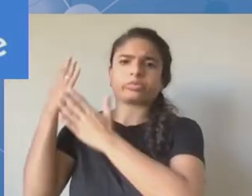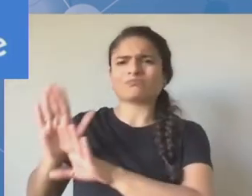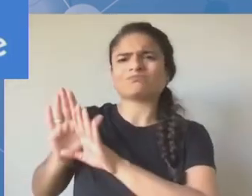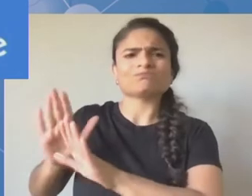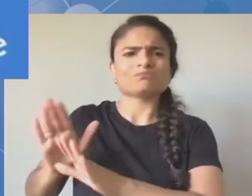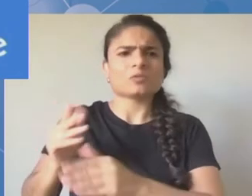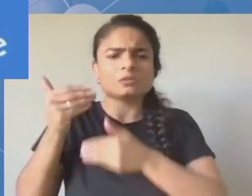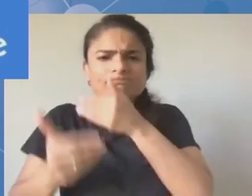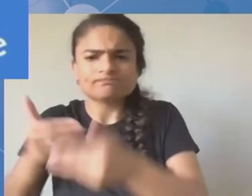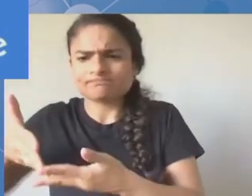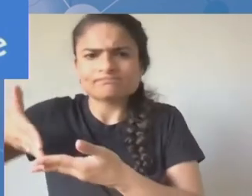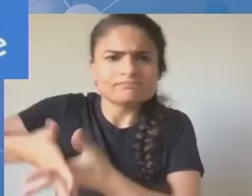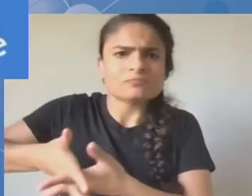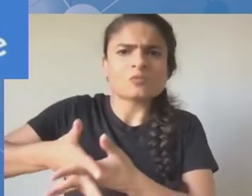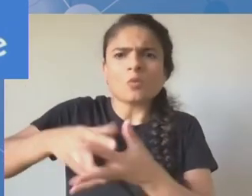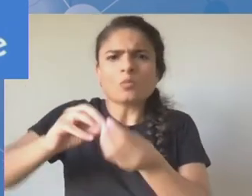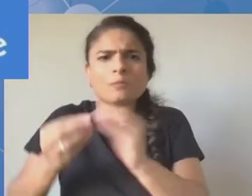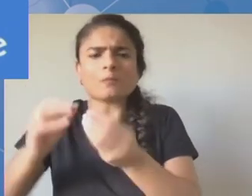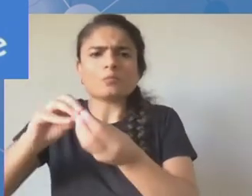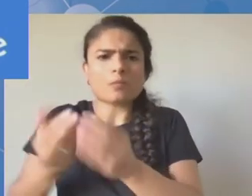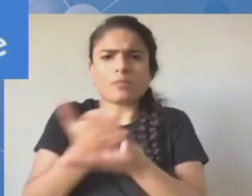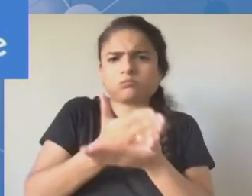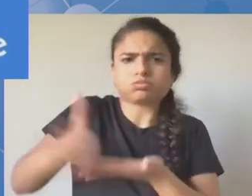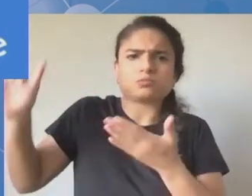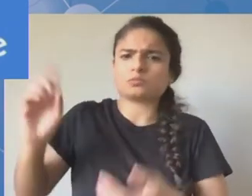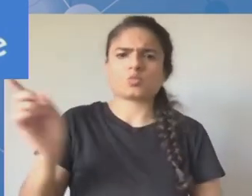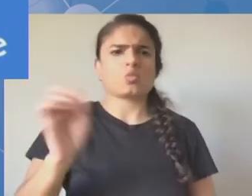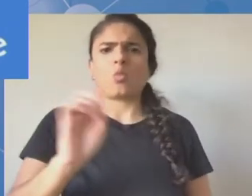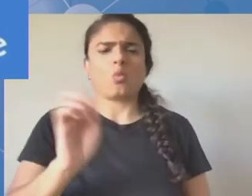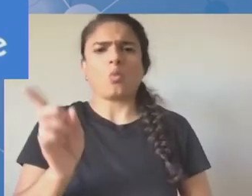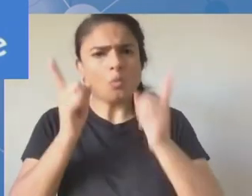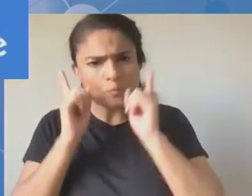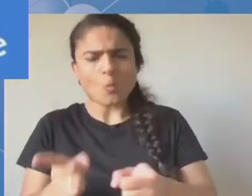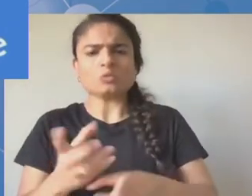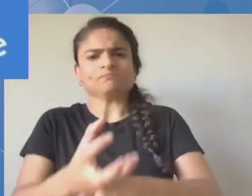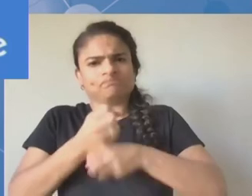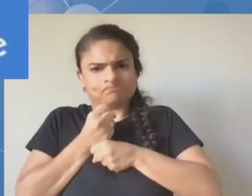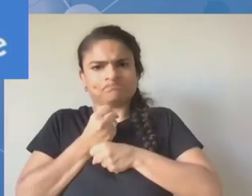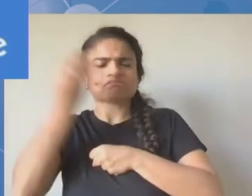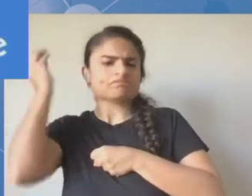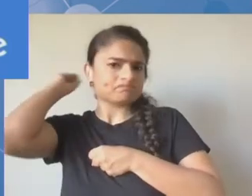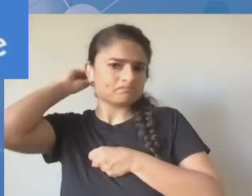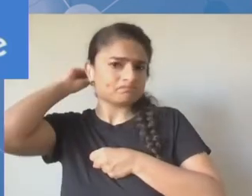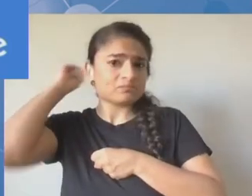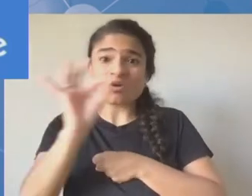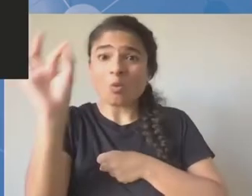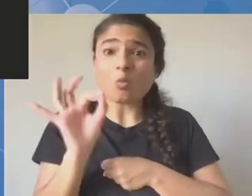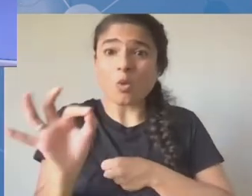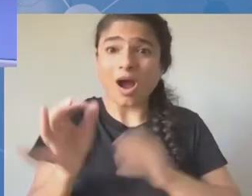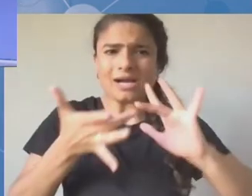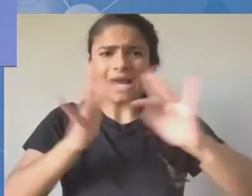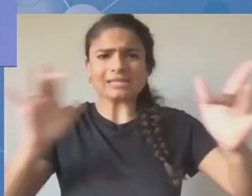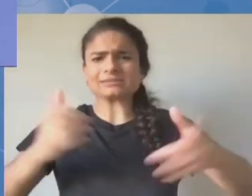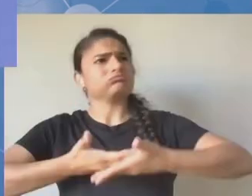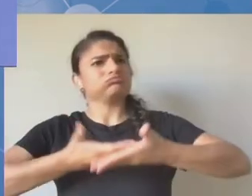osoby, te ludy także miały dostęp do nowoczesnych technologii, bo internet to platforma dla wszystkich. Nie zapominajmy także o nich. Bardzo